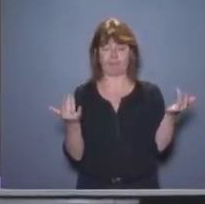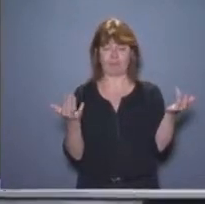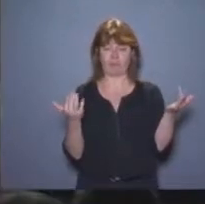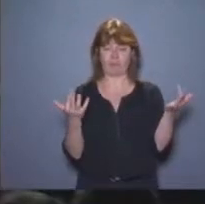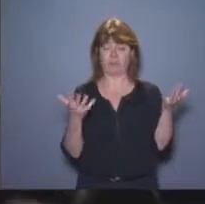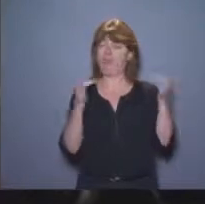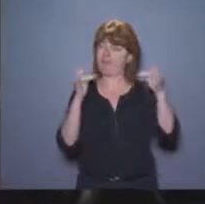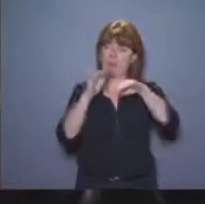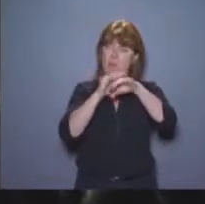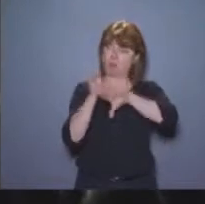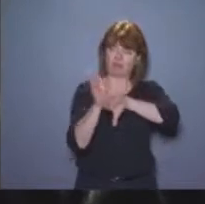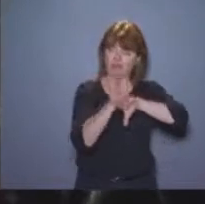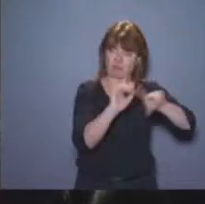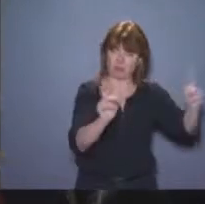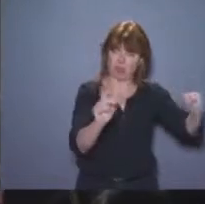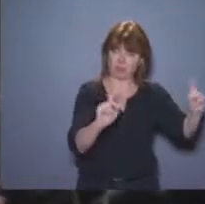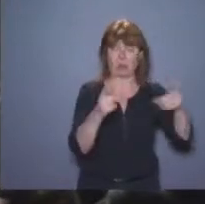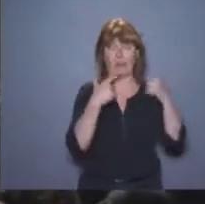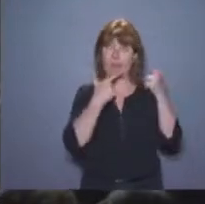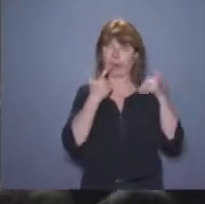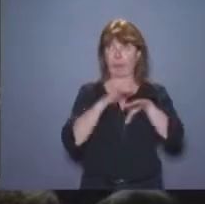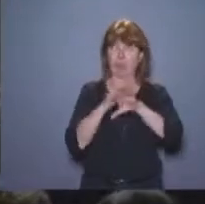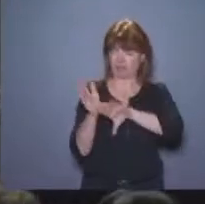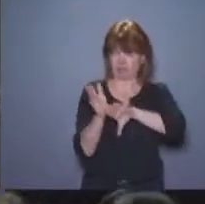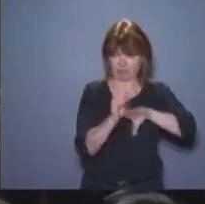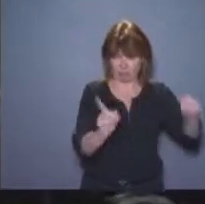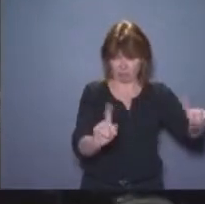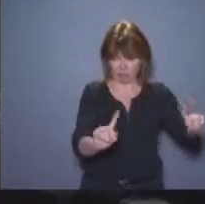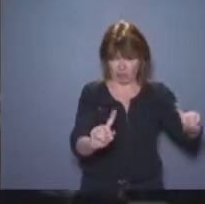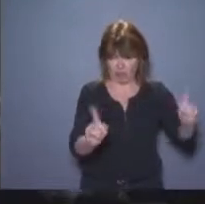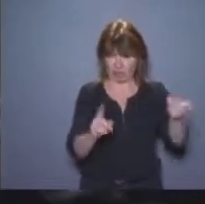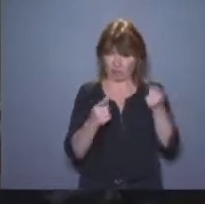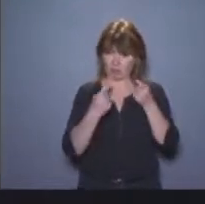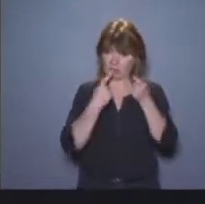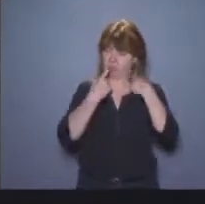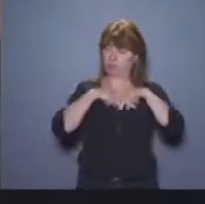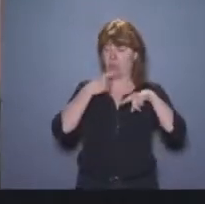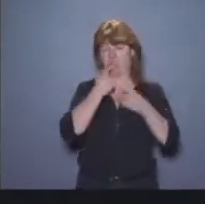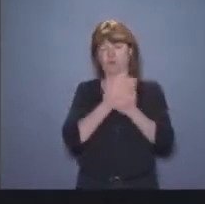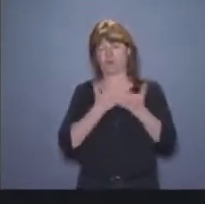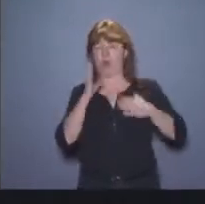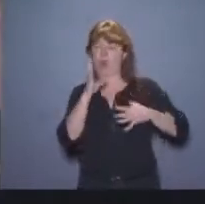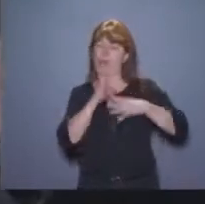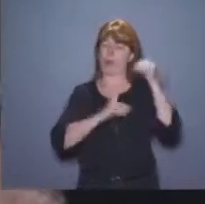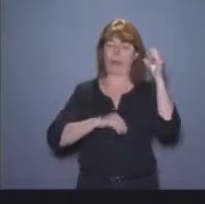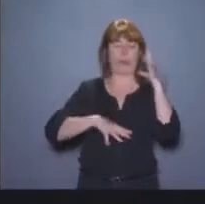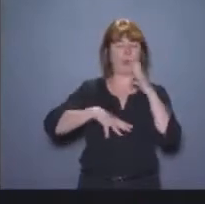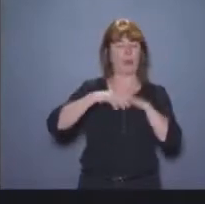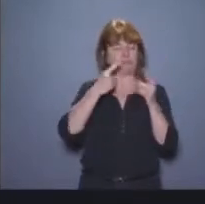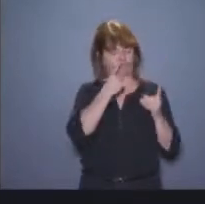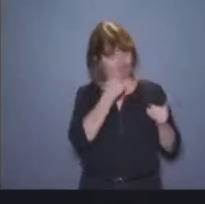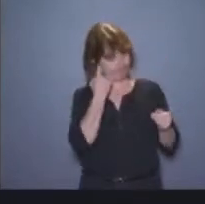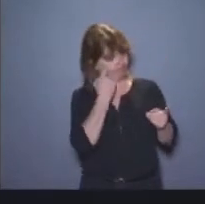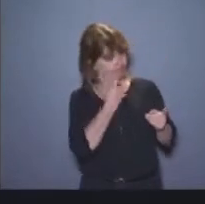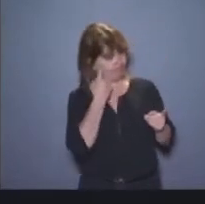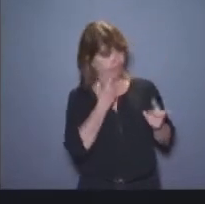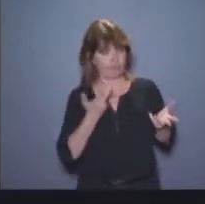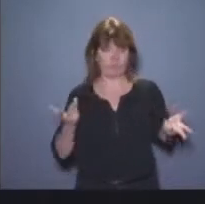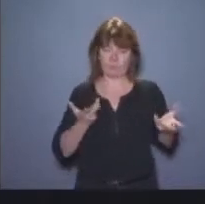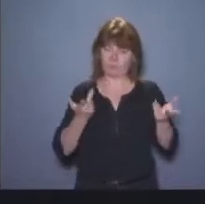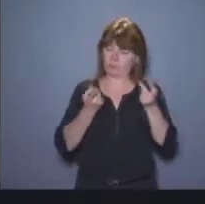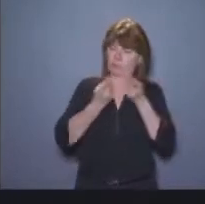eu confiance en nous, et je vais vous dire au-delà de tout aspect politique, bien sûr, tout est politique dans cette affaire,